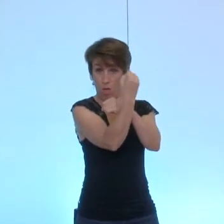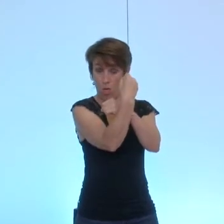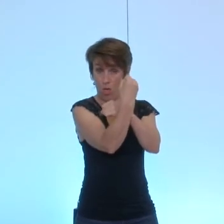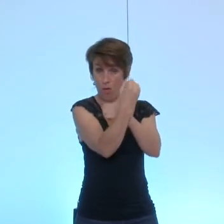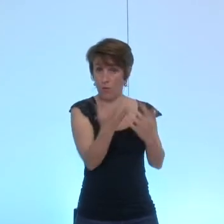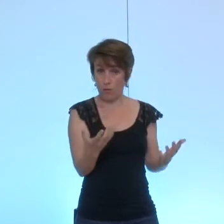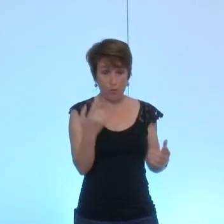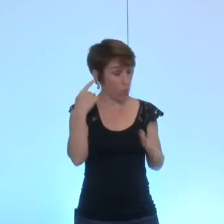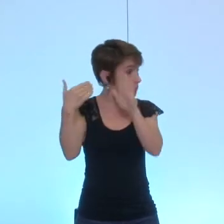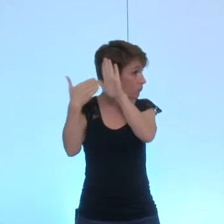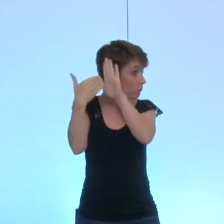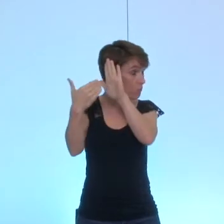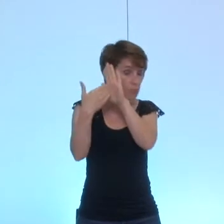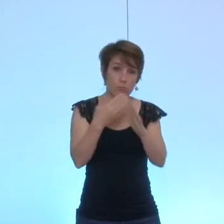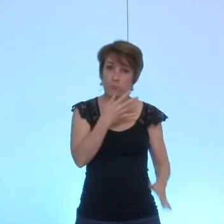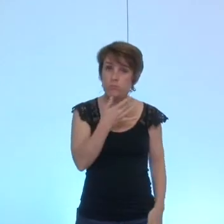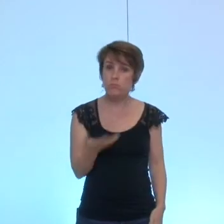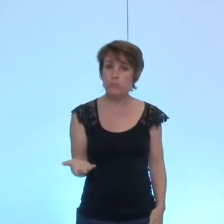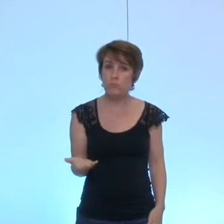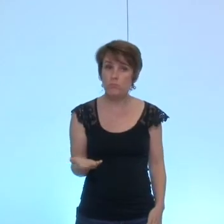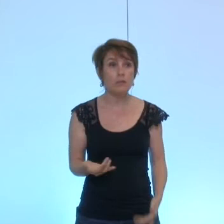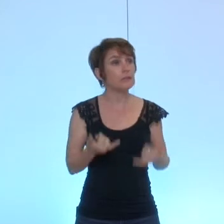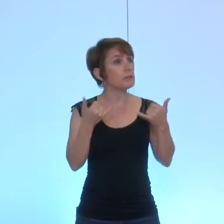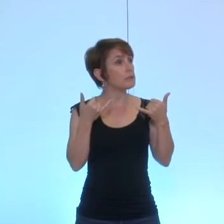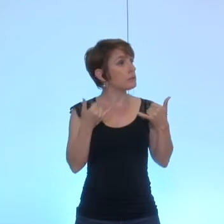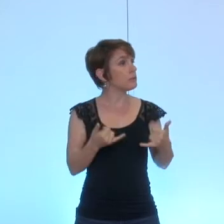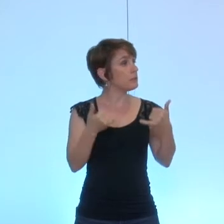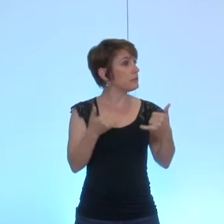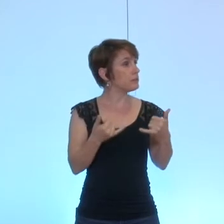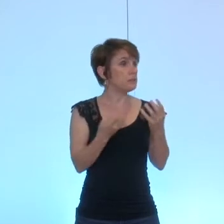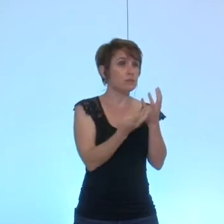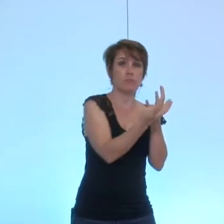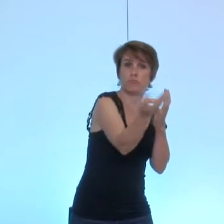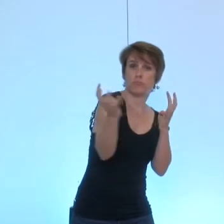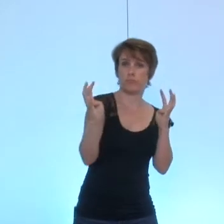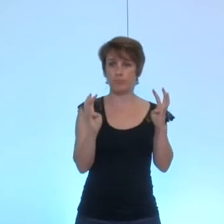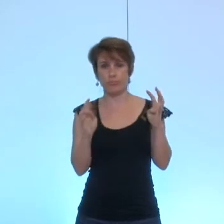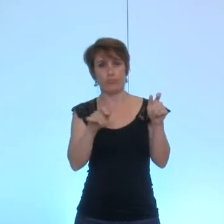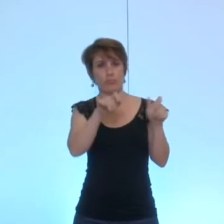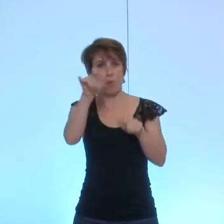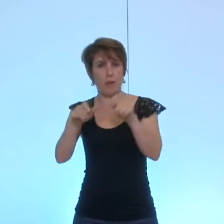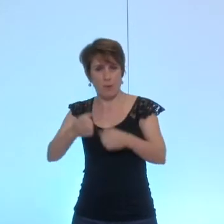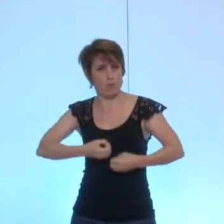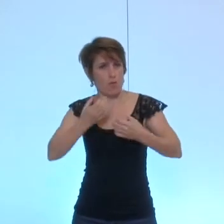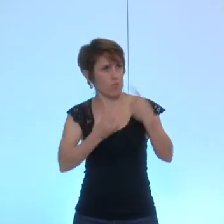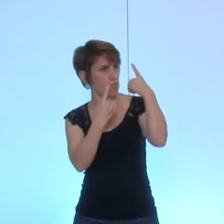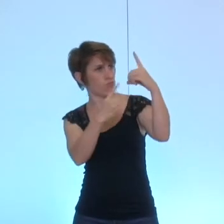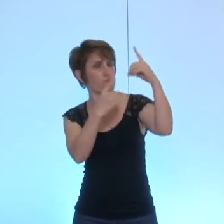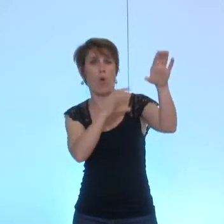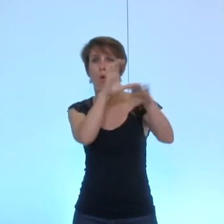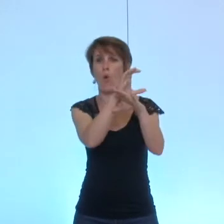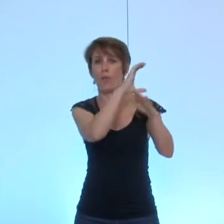Personne ici, parmi les expressions qui se sont faites et qui contestent cette délibération,